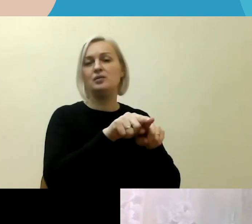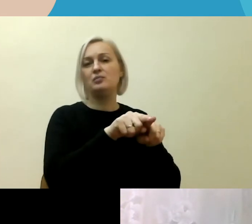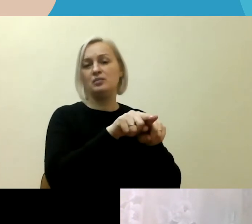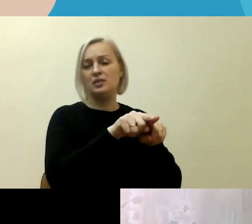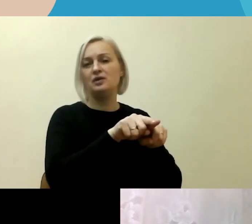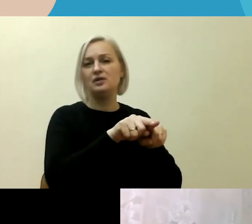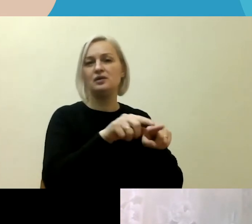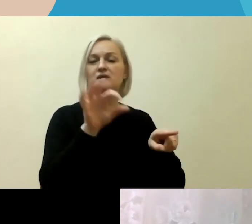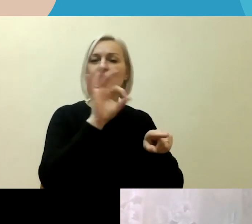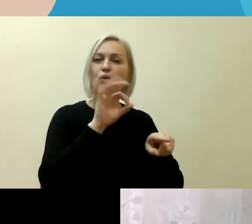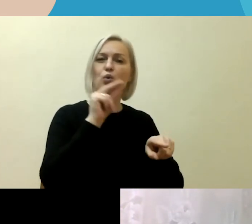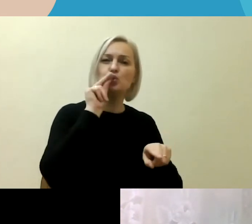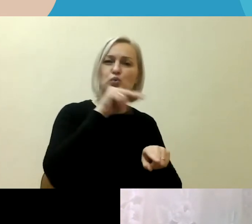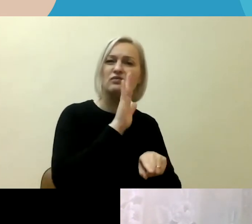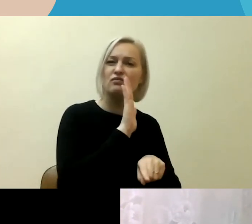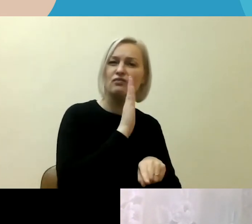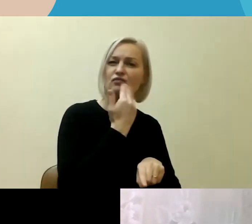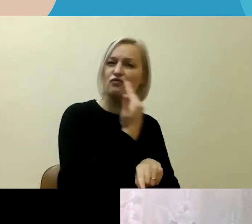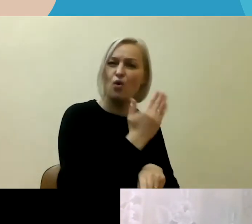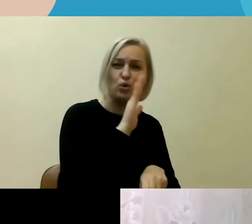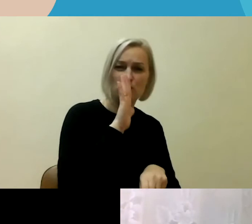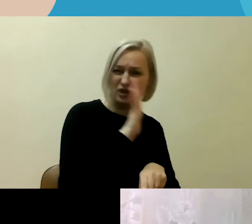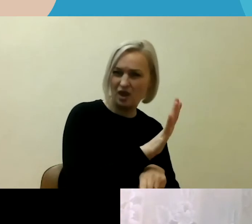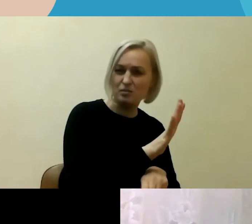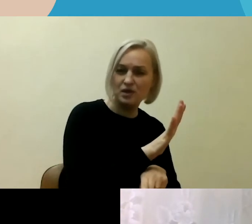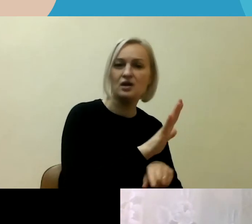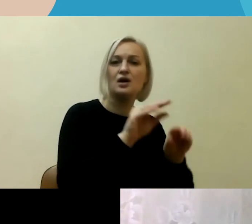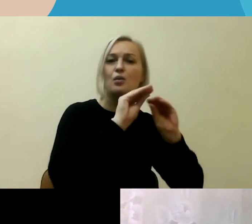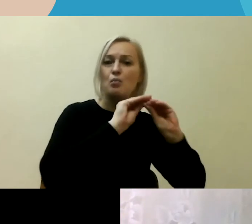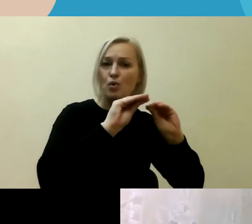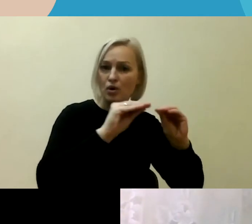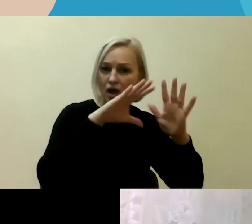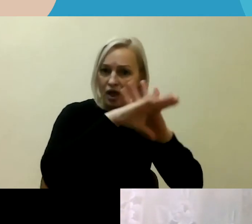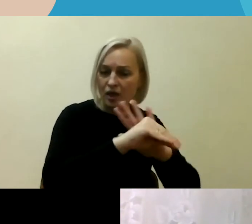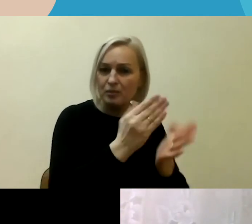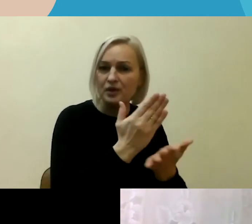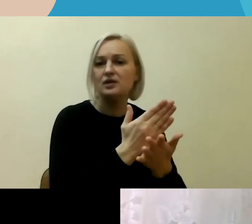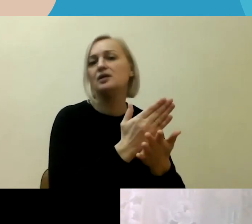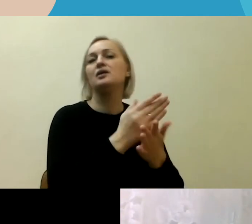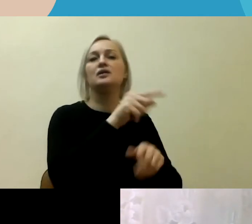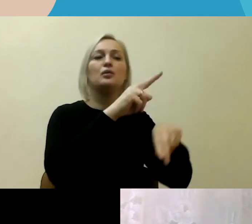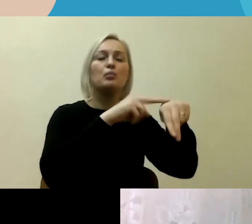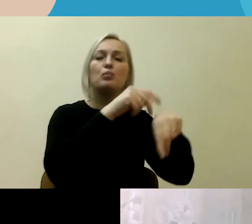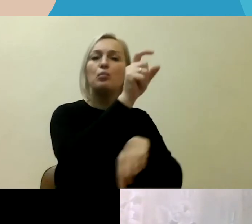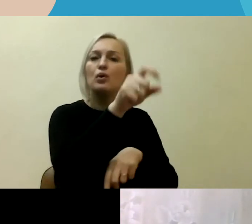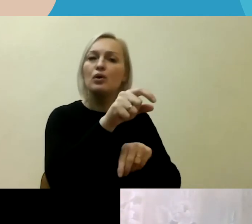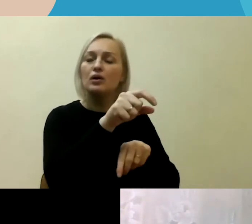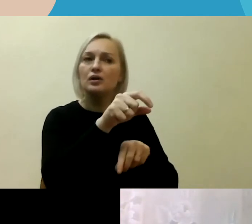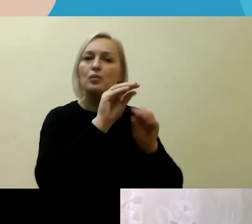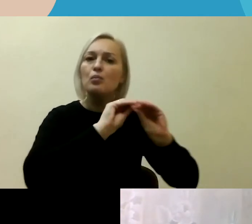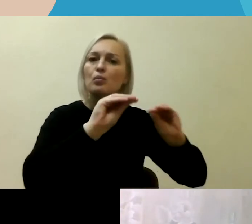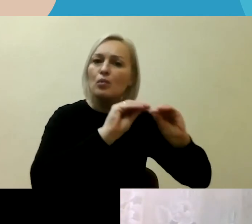nusikaltimų. Tik ir prateis metais buvo atnaujanta ta mokymų programa, tai čia pareigūnai mokomi, kaip atpažinti